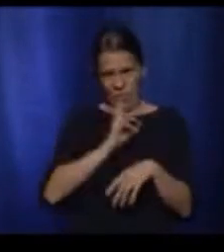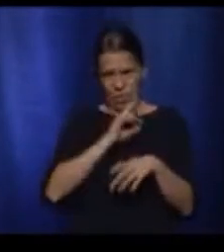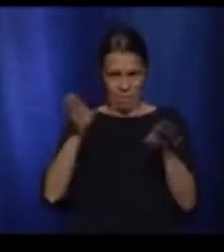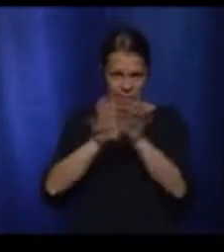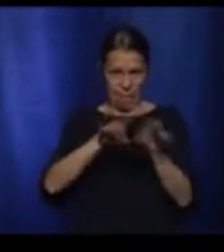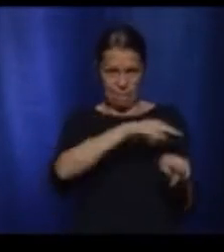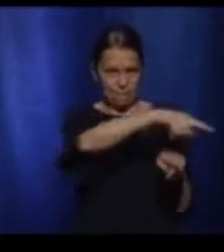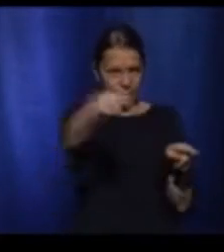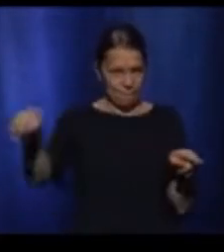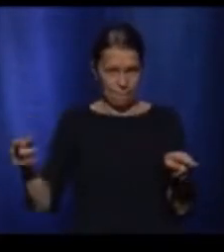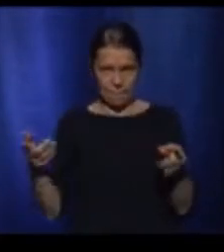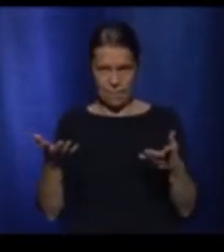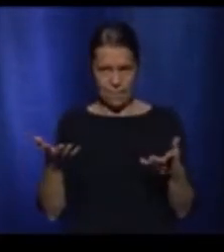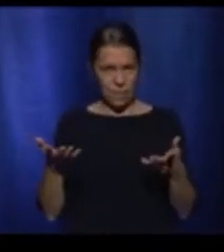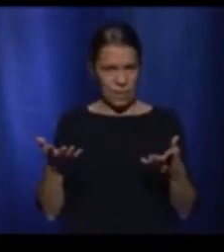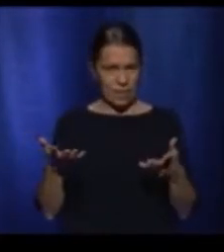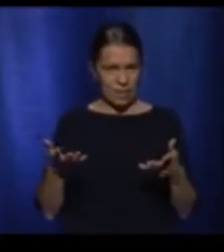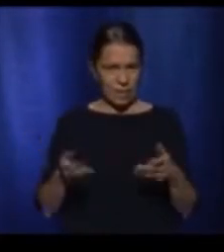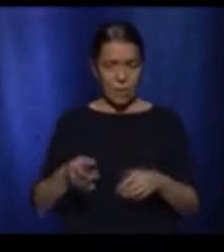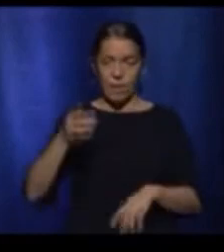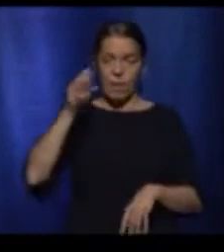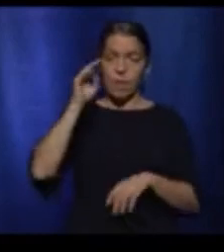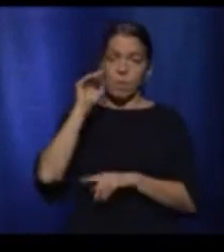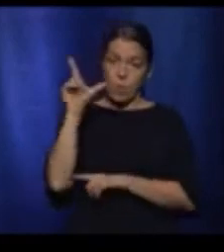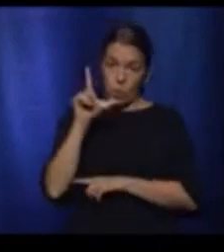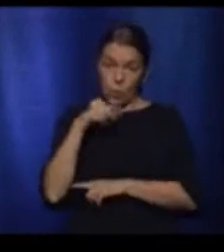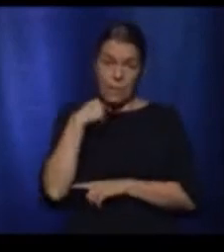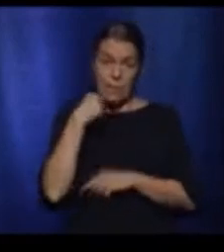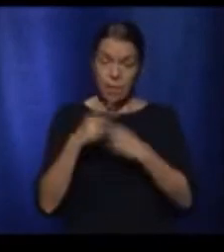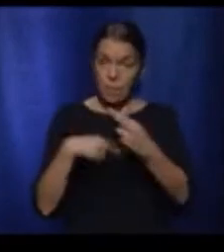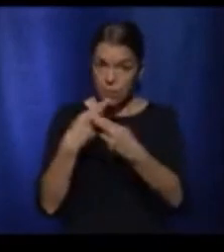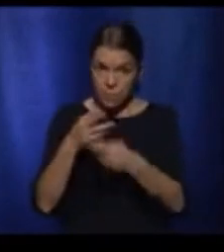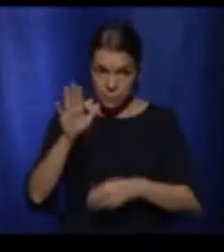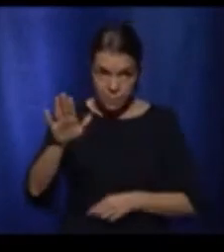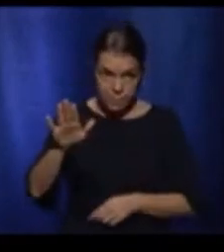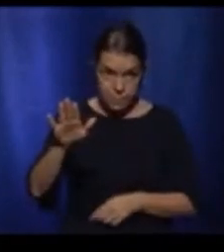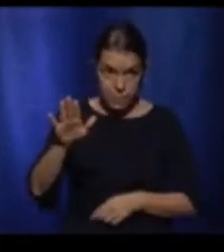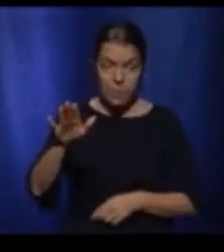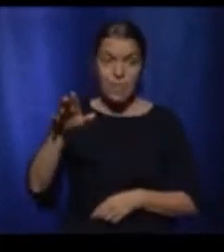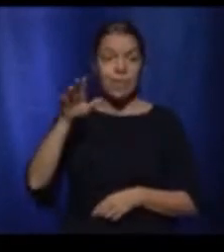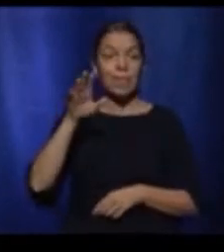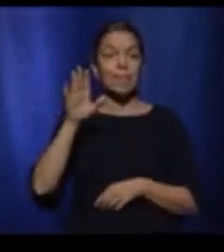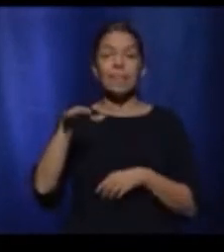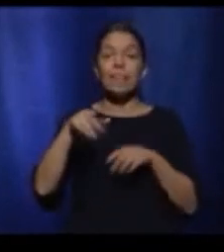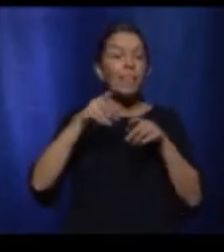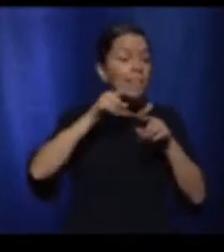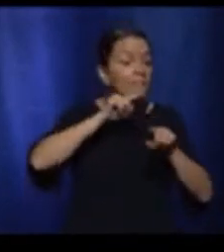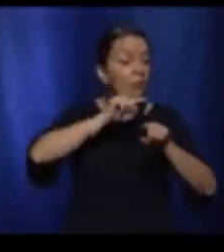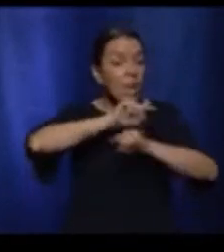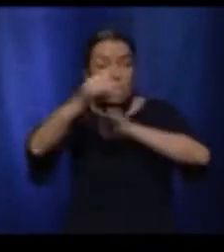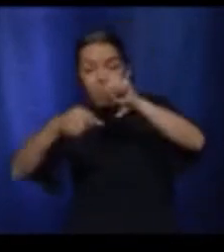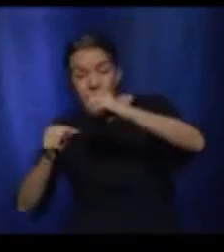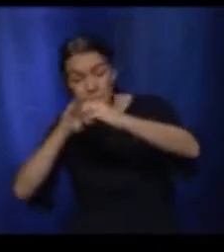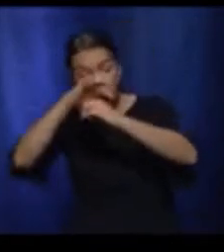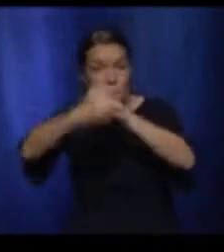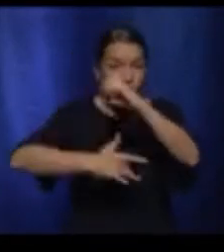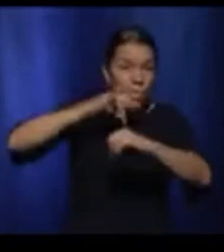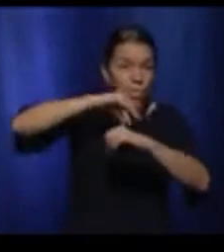qui se passe en France, dans certaines zones, puis dans beaucoup de pays, beaucoup d'États. Les restaurants, les bars sont fermés.